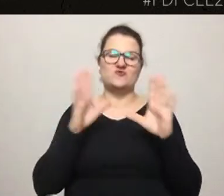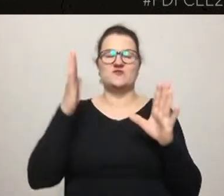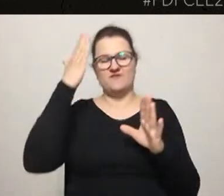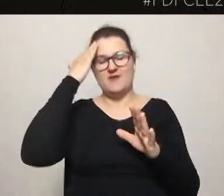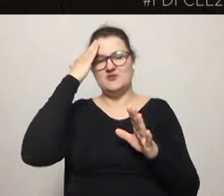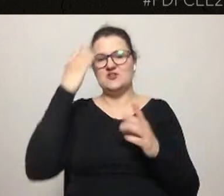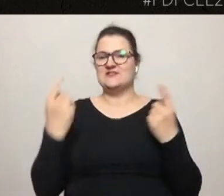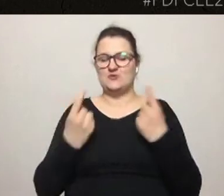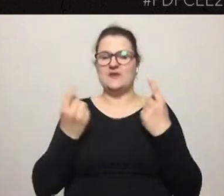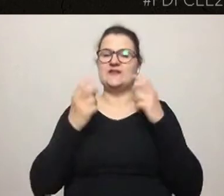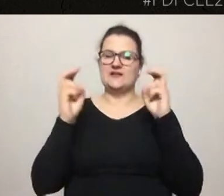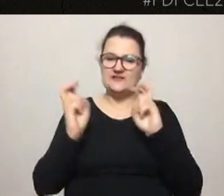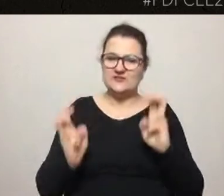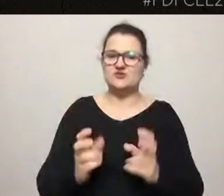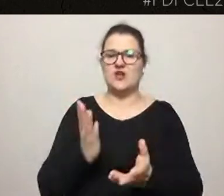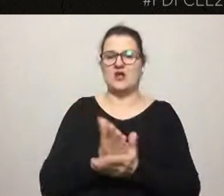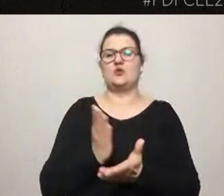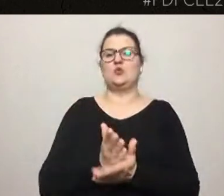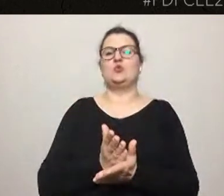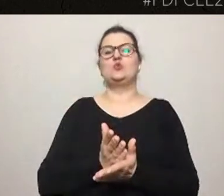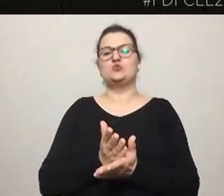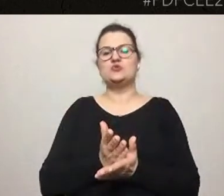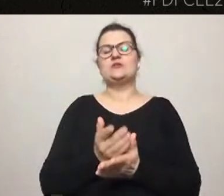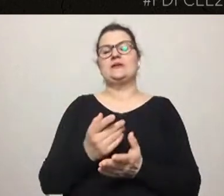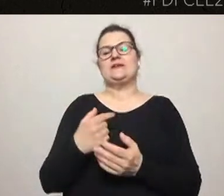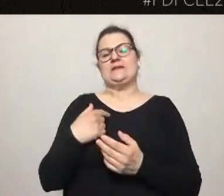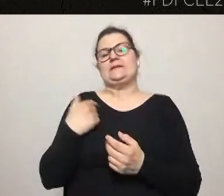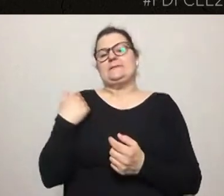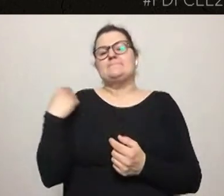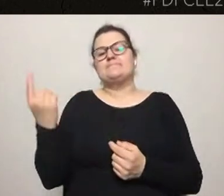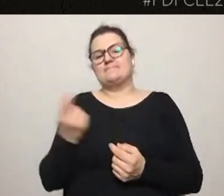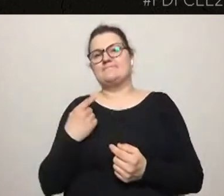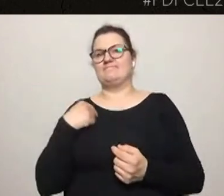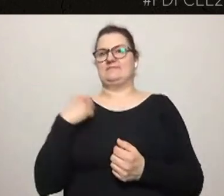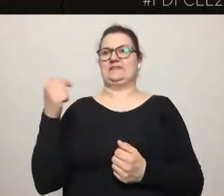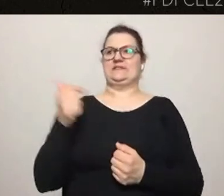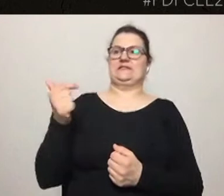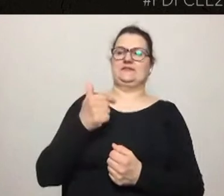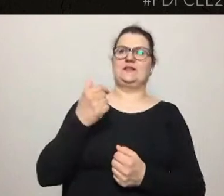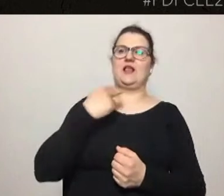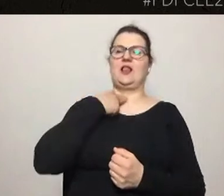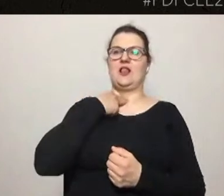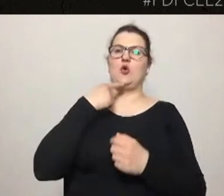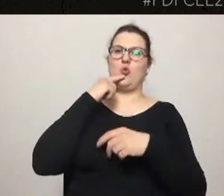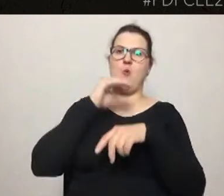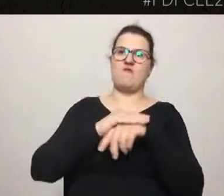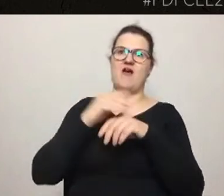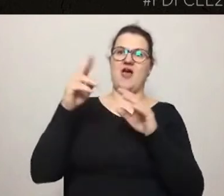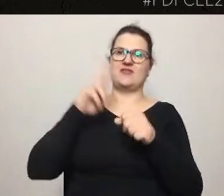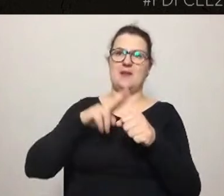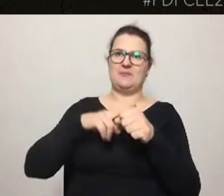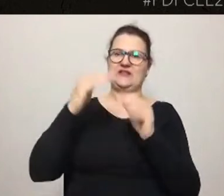i z drugiej strony byliśmy zobowiązani też terminami umownymi, bo okazuje się, że obecnie